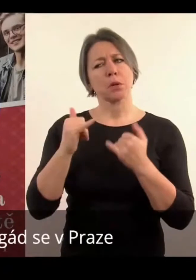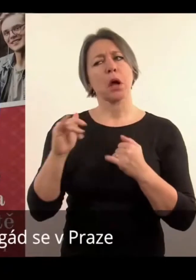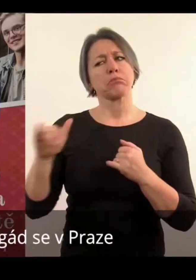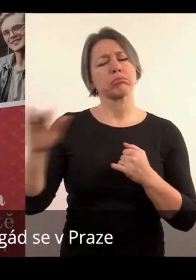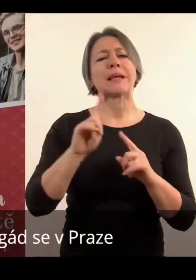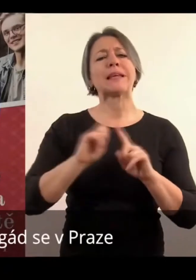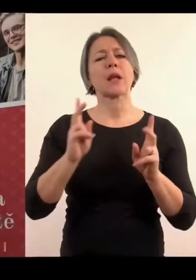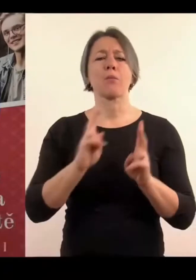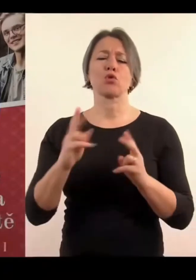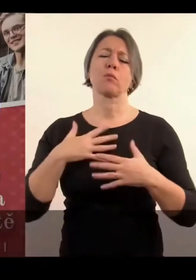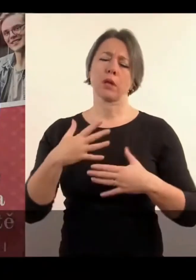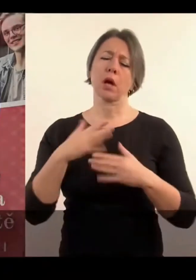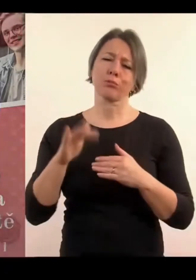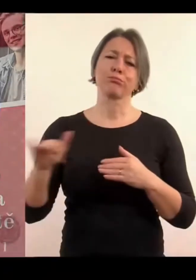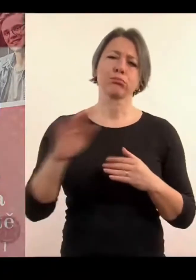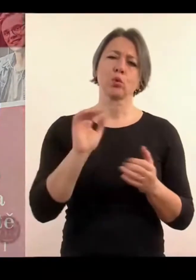najdou.